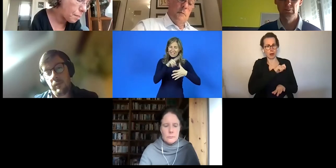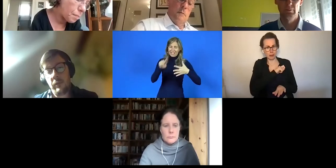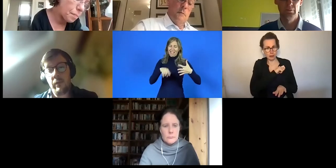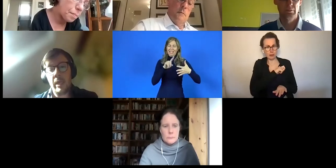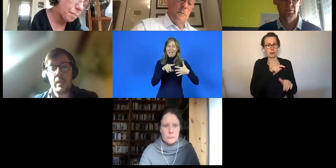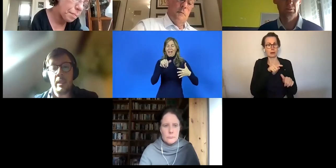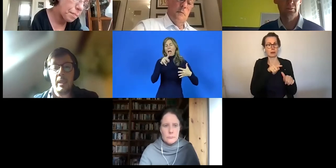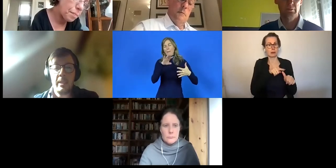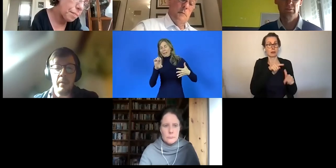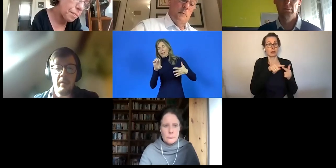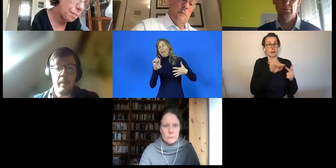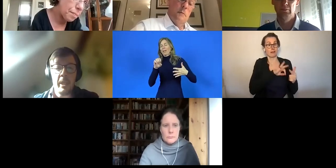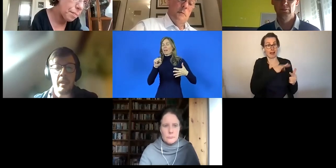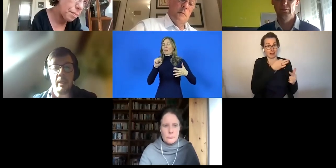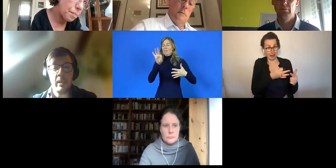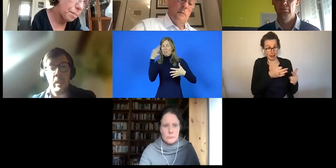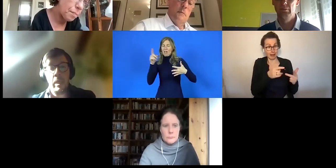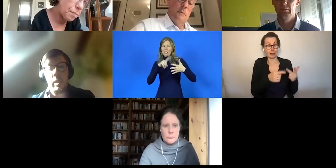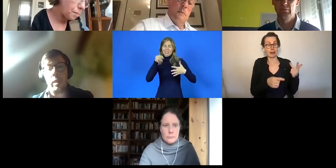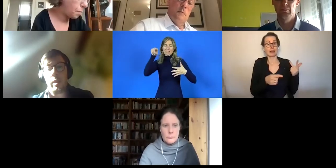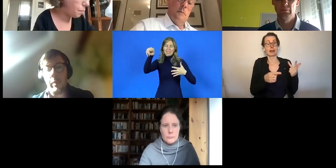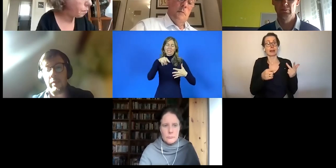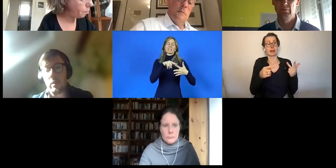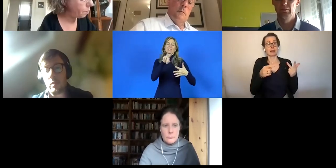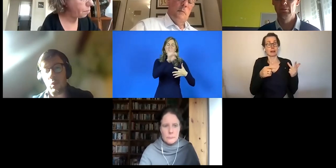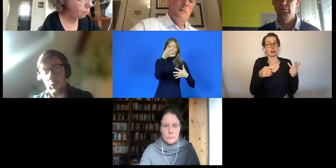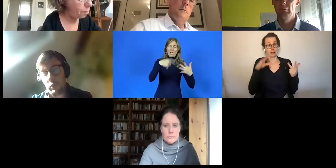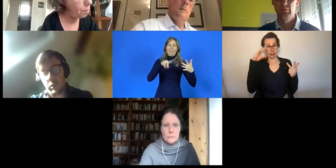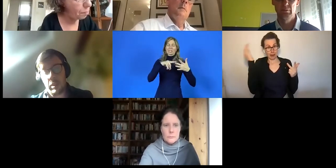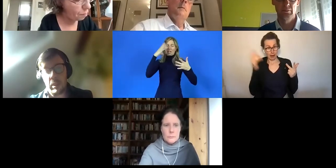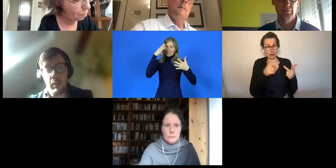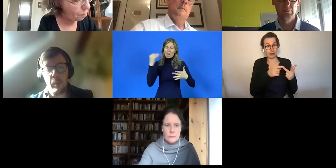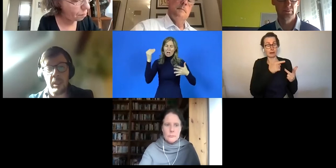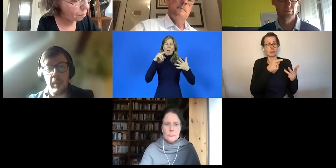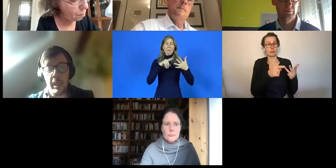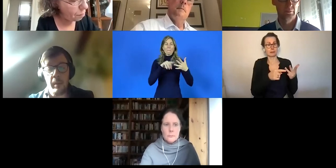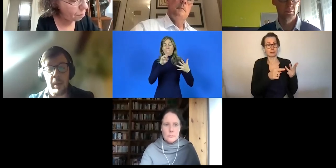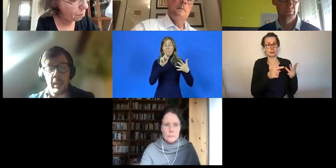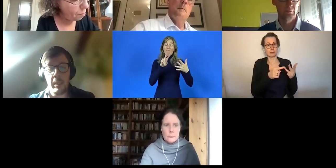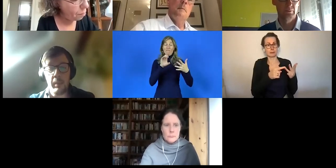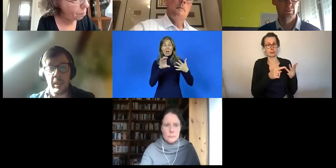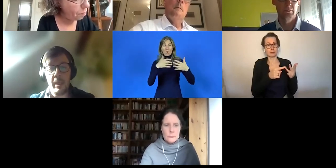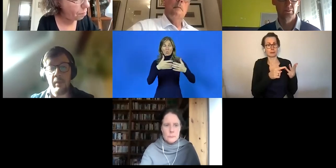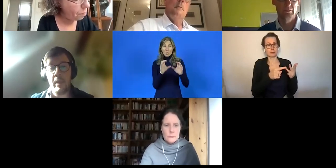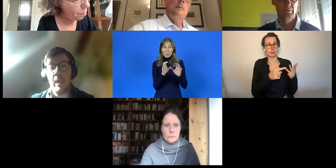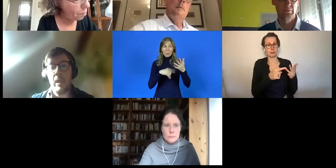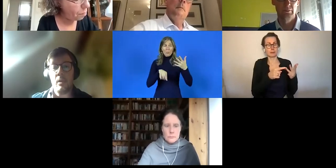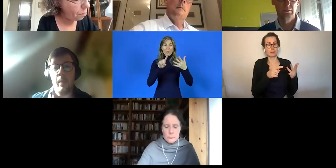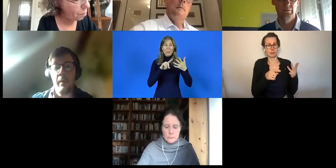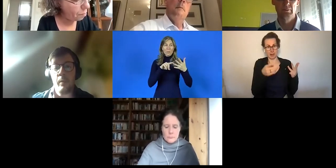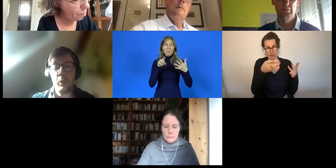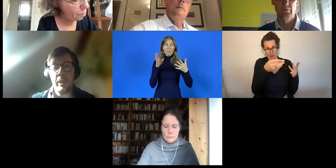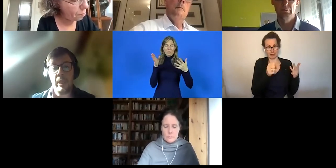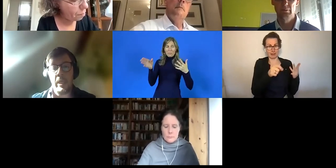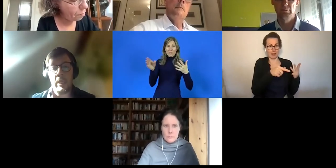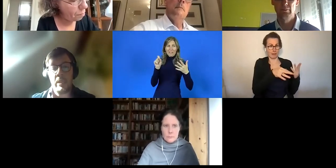ONCE-Stiftung ist dabei, France Handicap, Sifris aus den Niederlanden, die Malberg-Gruppe, die ja hier gleich